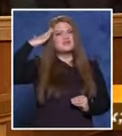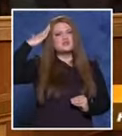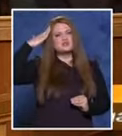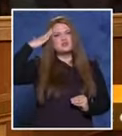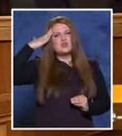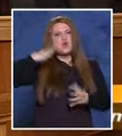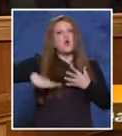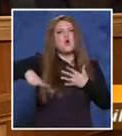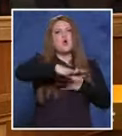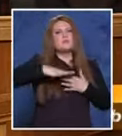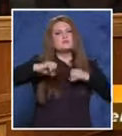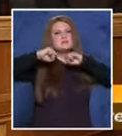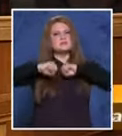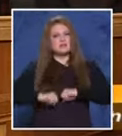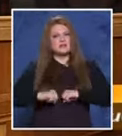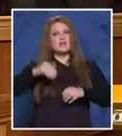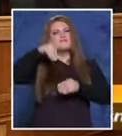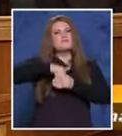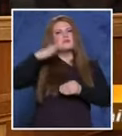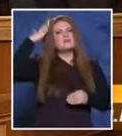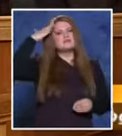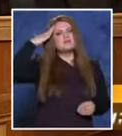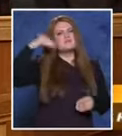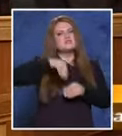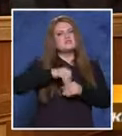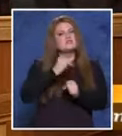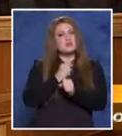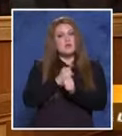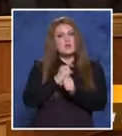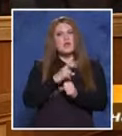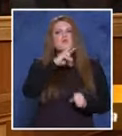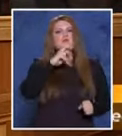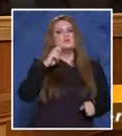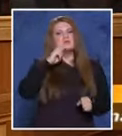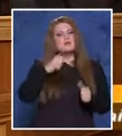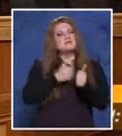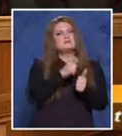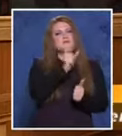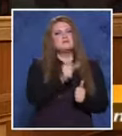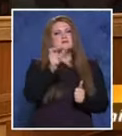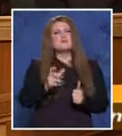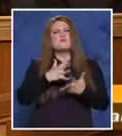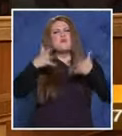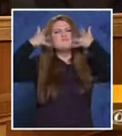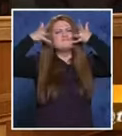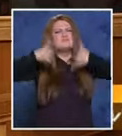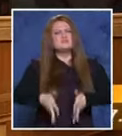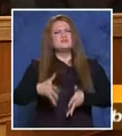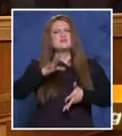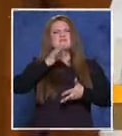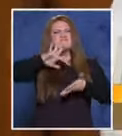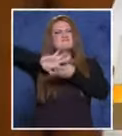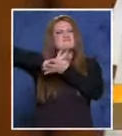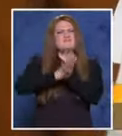служители към областна дирекция полиция на МВТ, полицейски служители с изключителна жестокост, унизение и гав